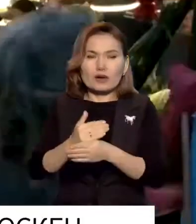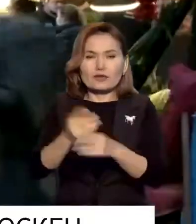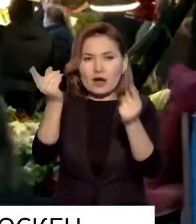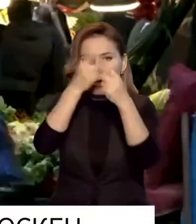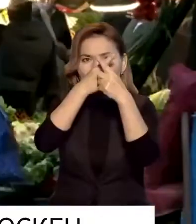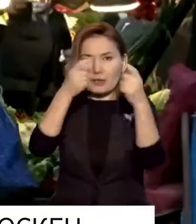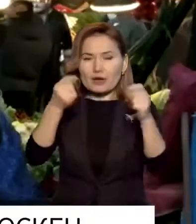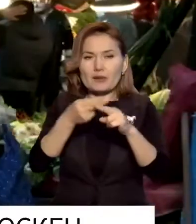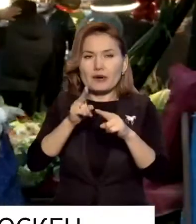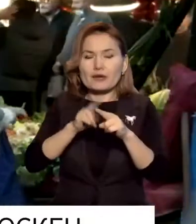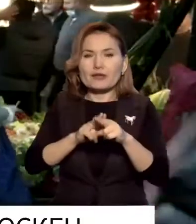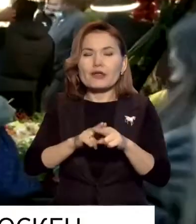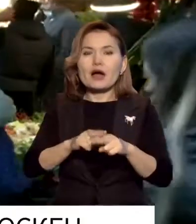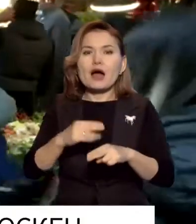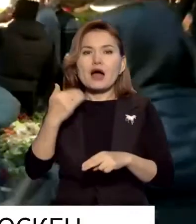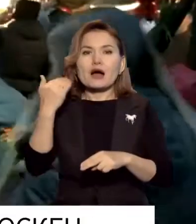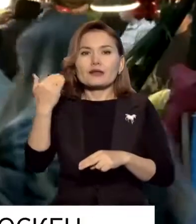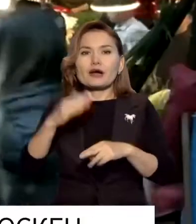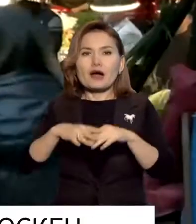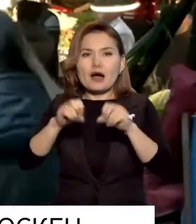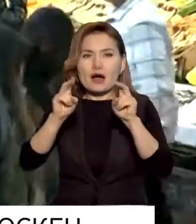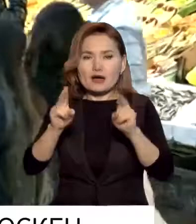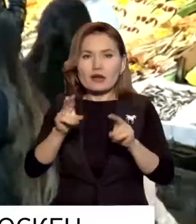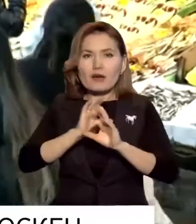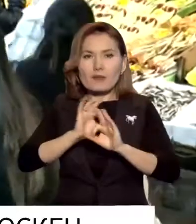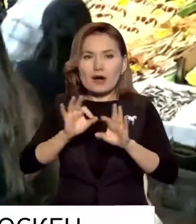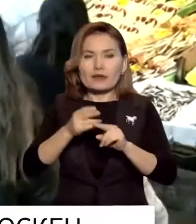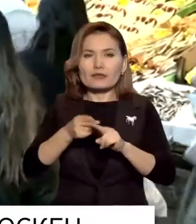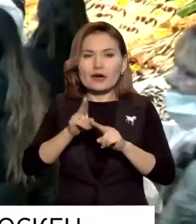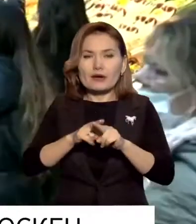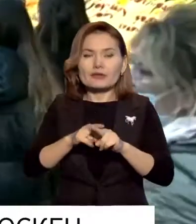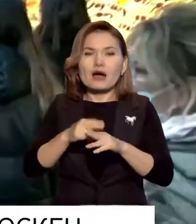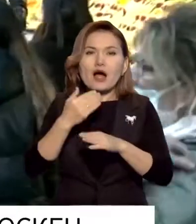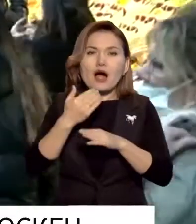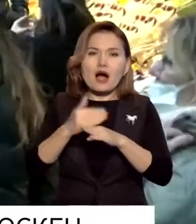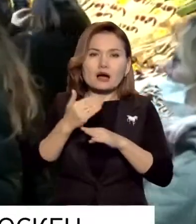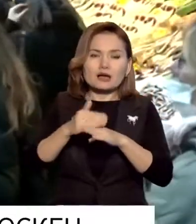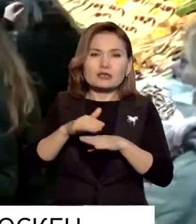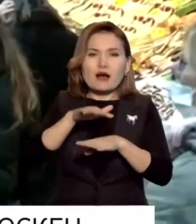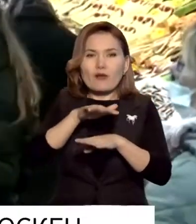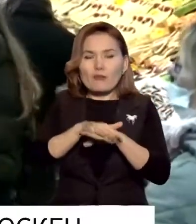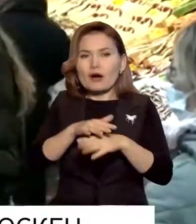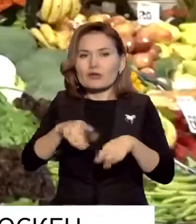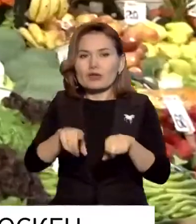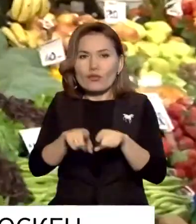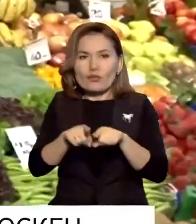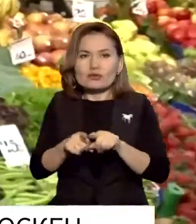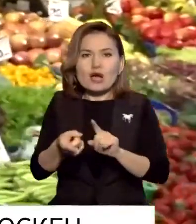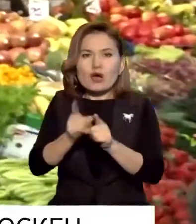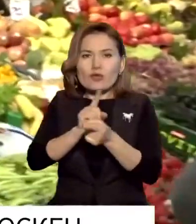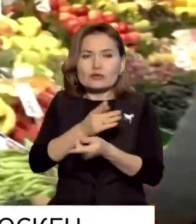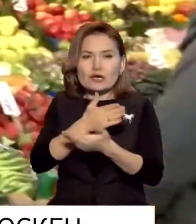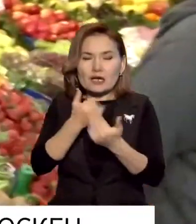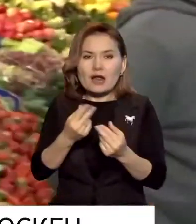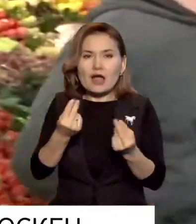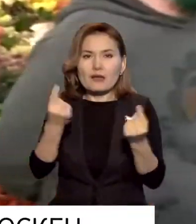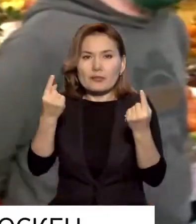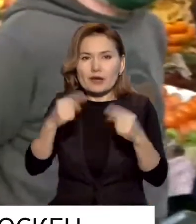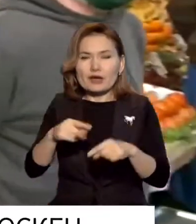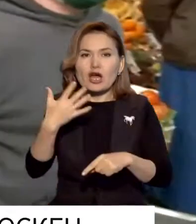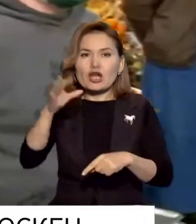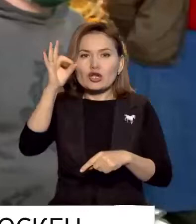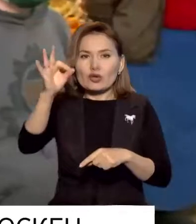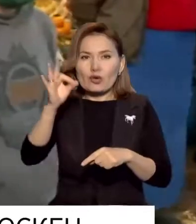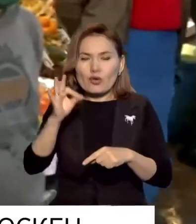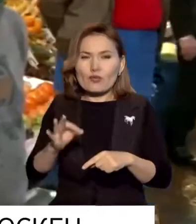қабырлады. Кейбір экономистердің болжамынша, ақша несе саясатының бағыты өзгертілмесе, мұнда инфляция көктемге ғарай елі